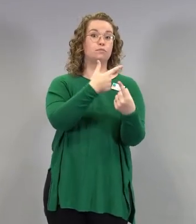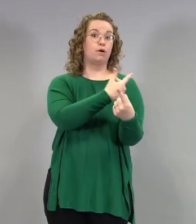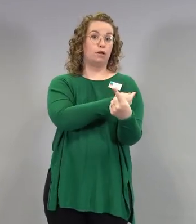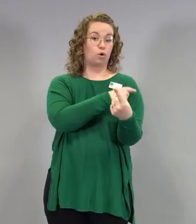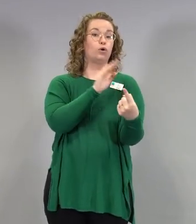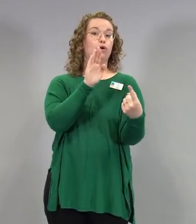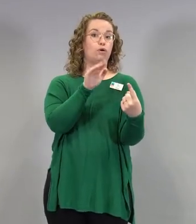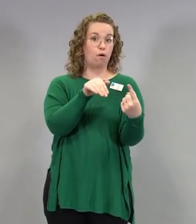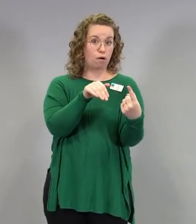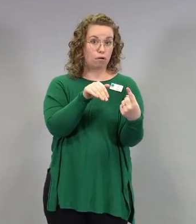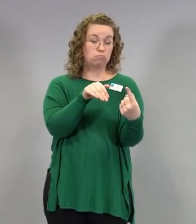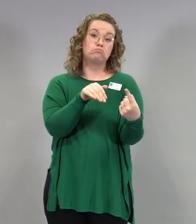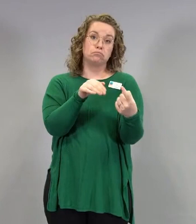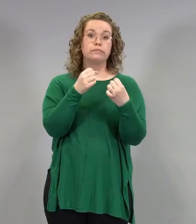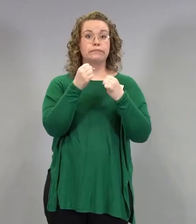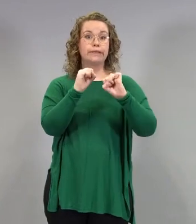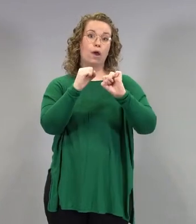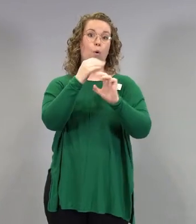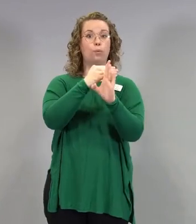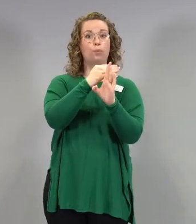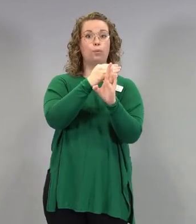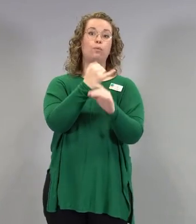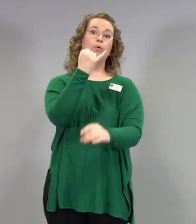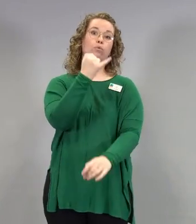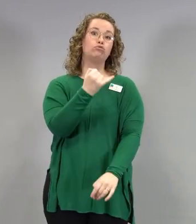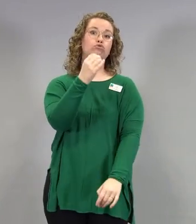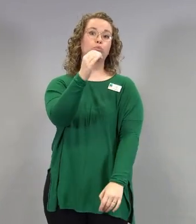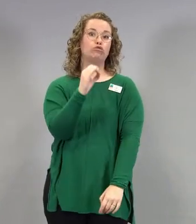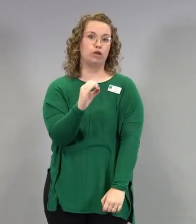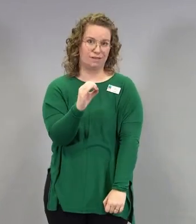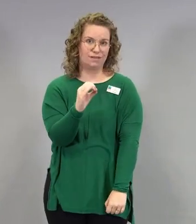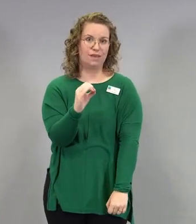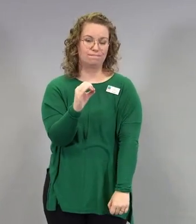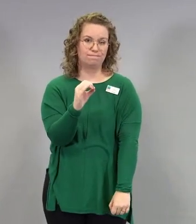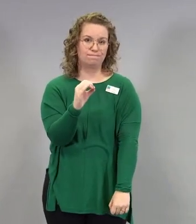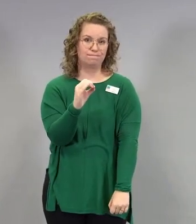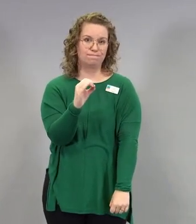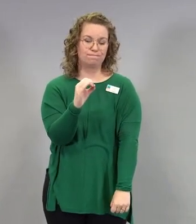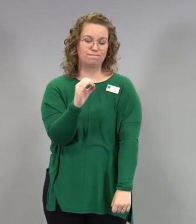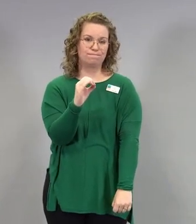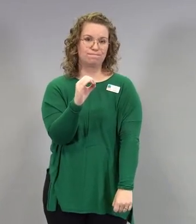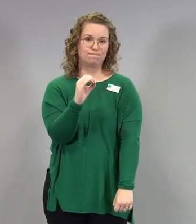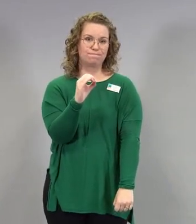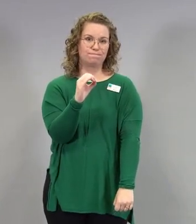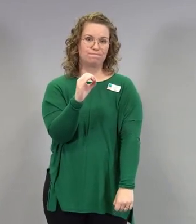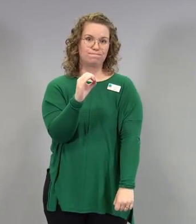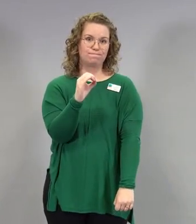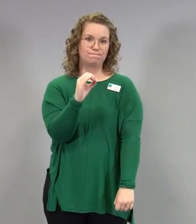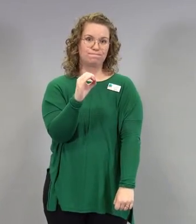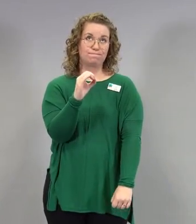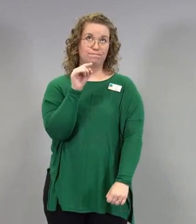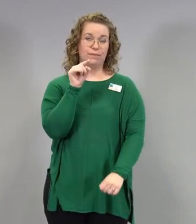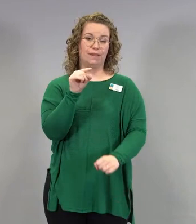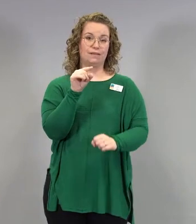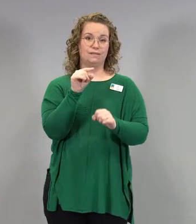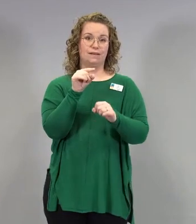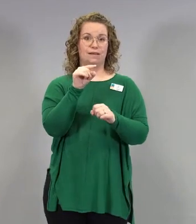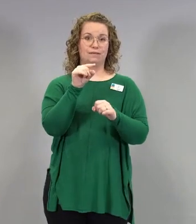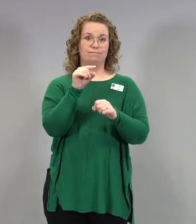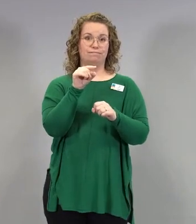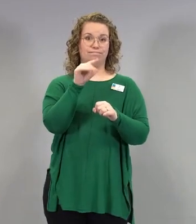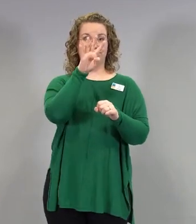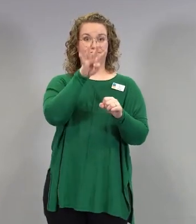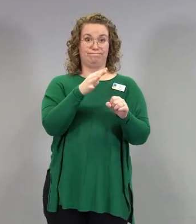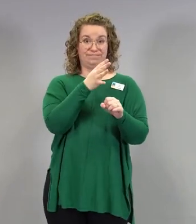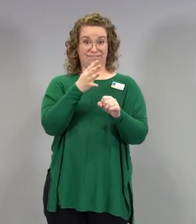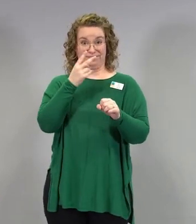täällä 60 prosentin luokassa. Tässä on yhdistetty ne, jotka oli saanut yhden tai kaksi annosta, niin ollaan jo tuolla